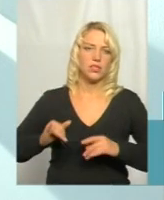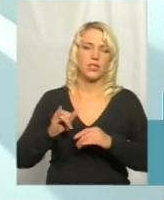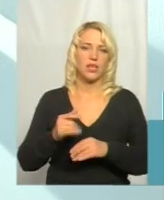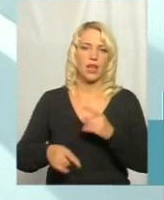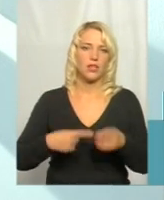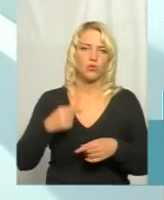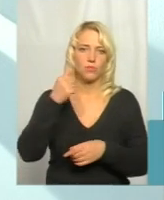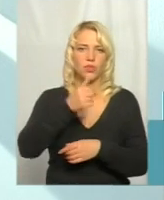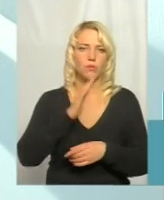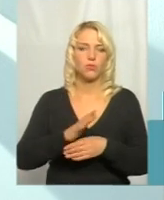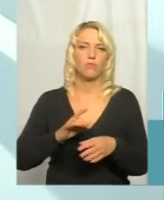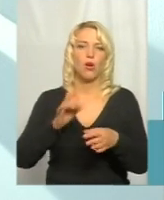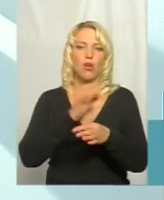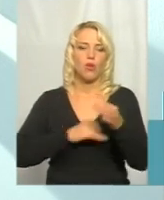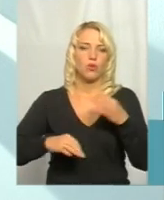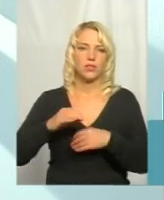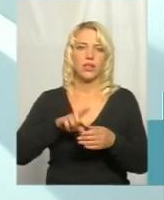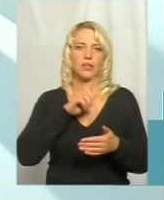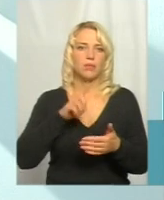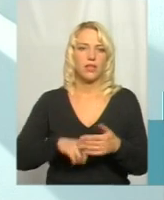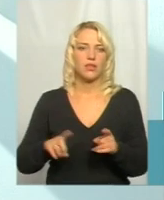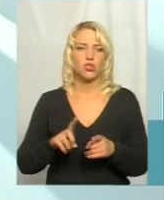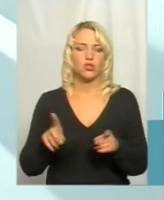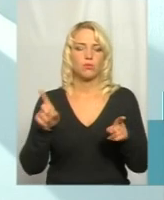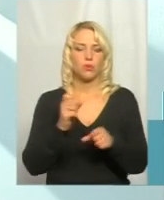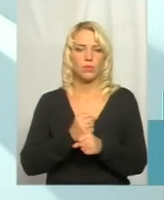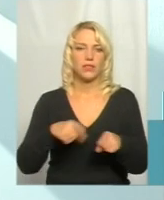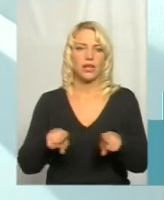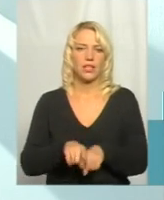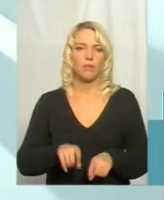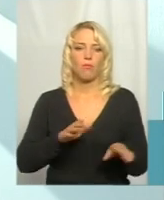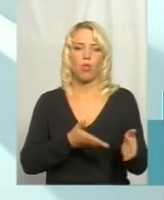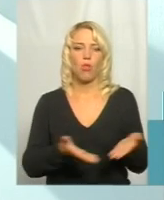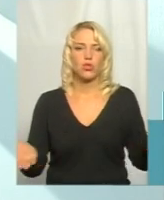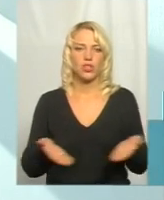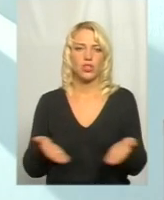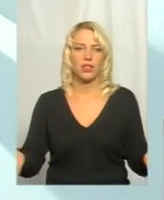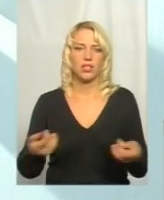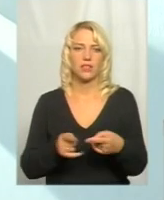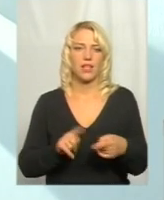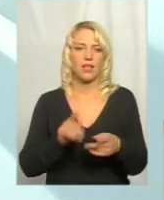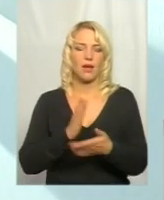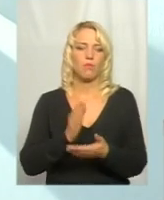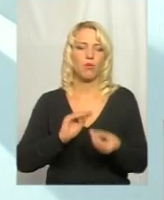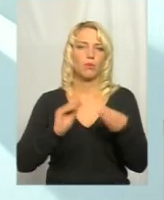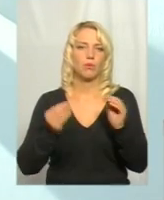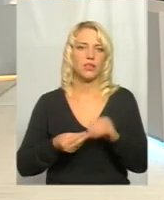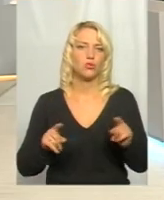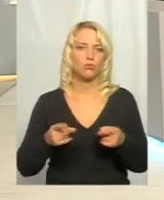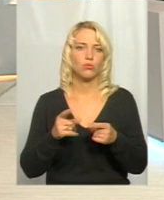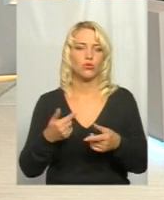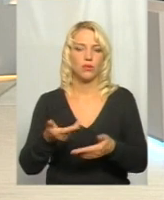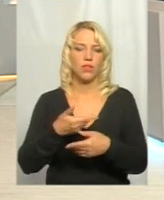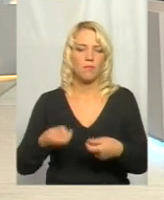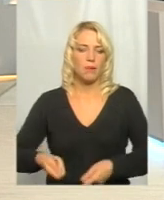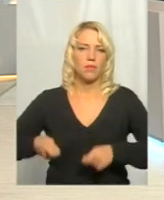будемо розглядати питання, щоб влаштовувати такі площадки. Але скажу вам, це дуже є проблематичним, тому що нам передали